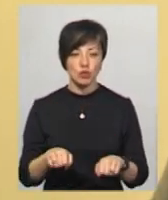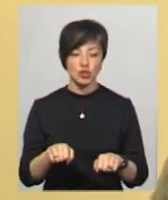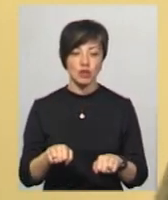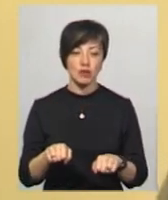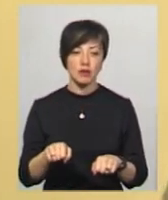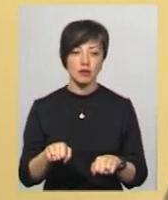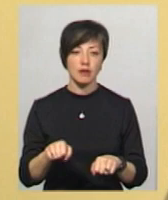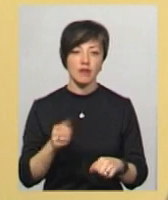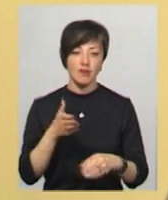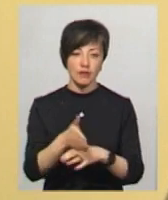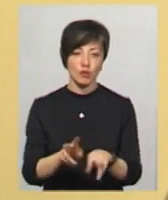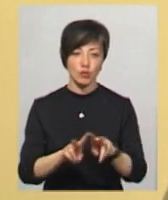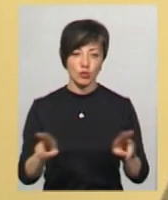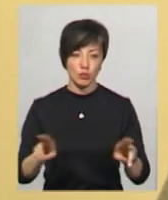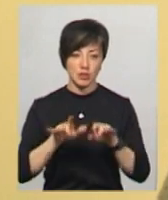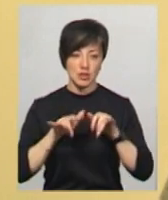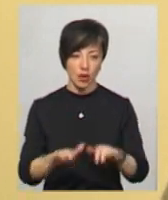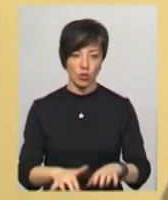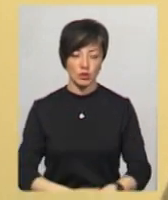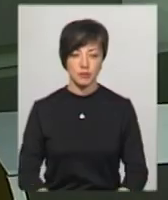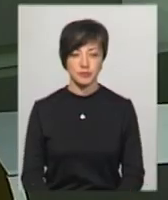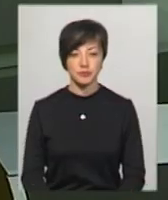подобного роду заходи.